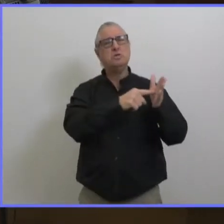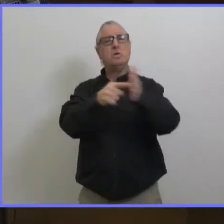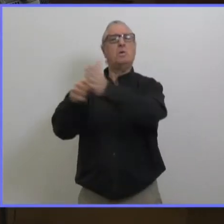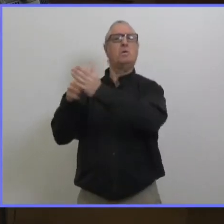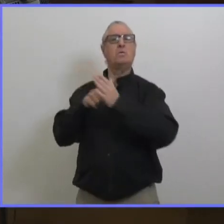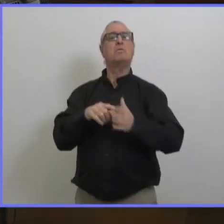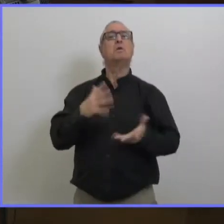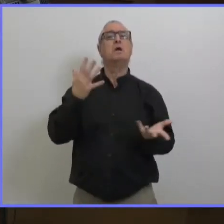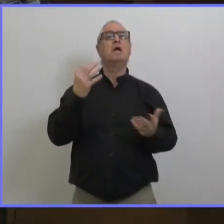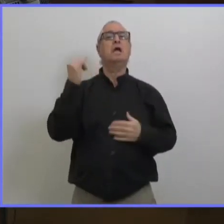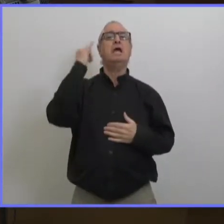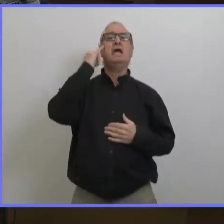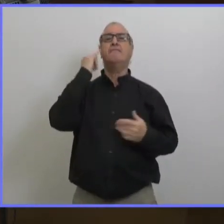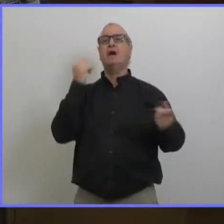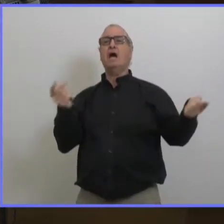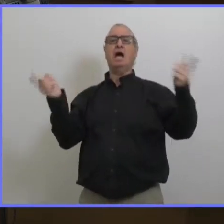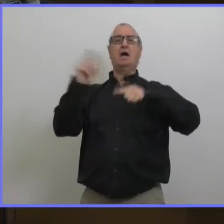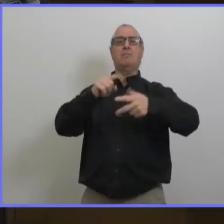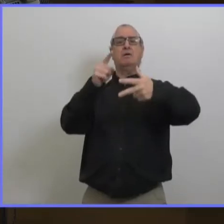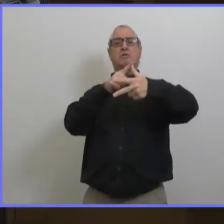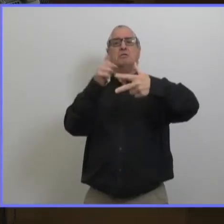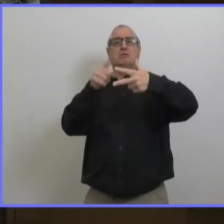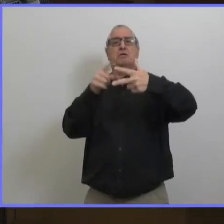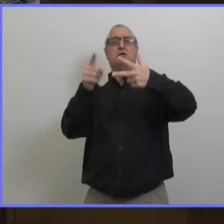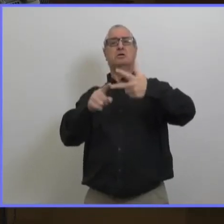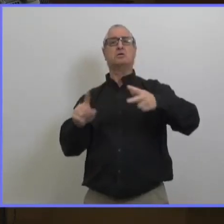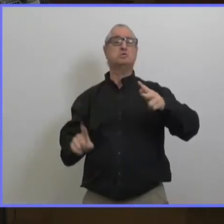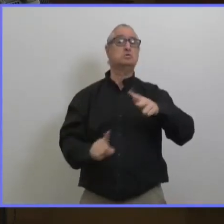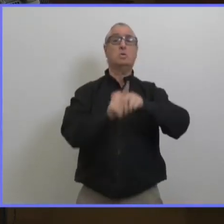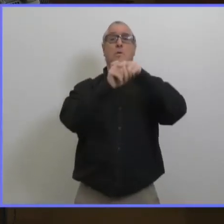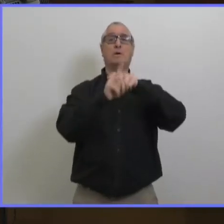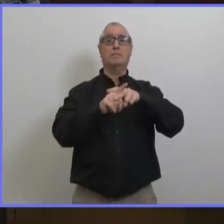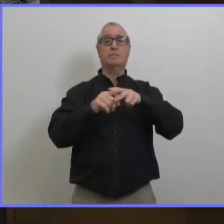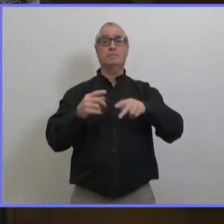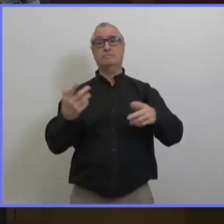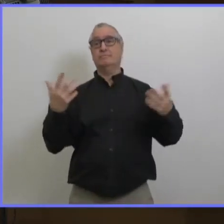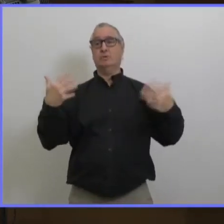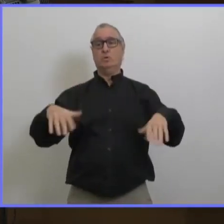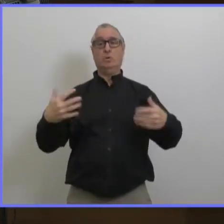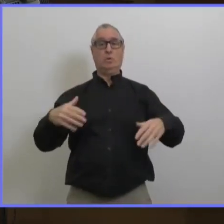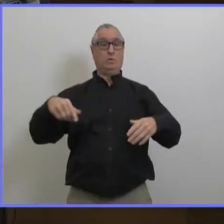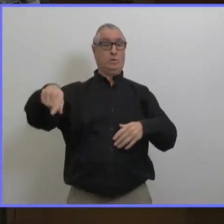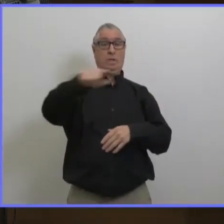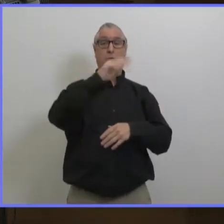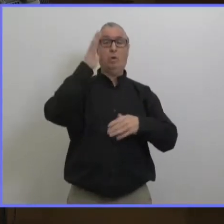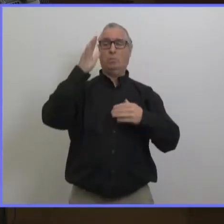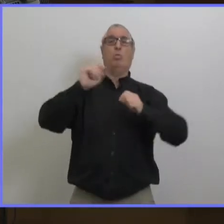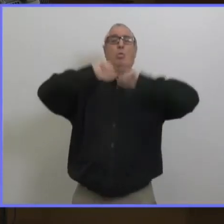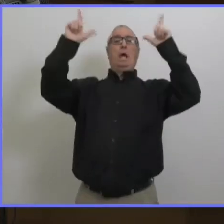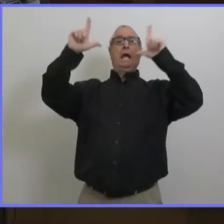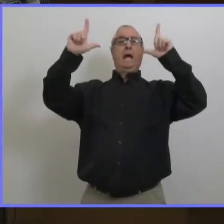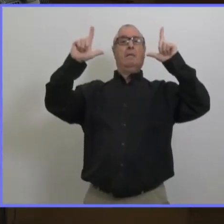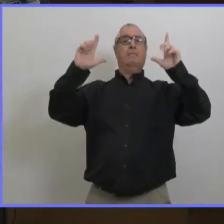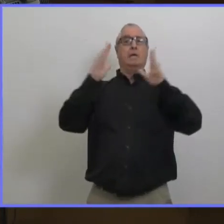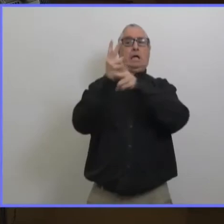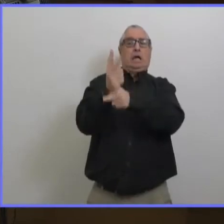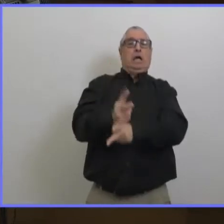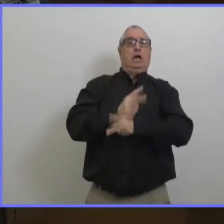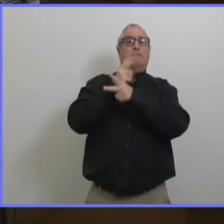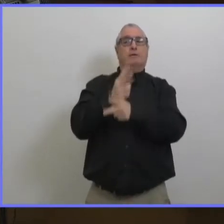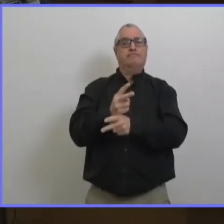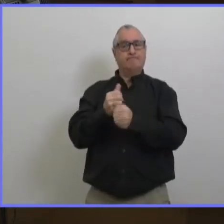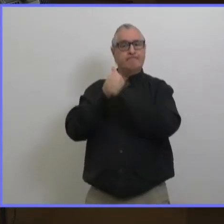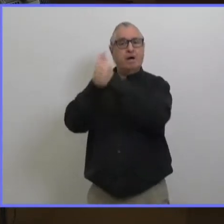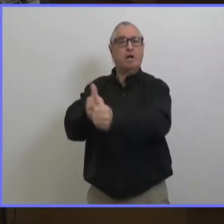choses pouvaient devenir vraiment horrible plutôt que vous parliez de généralité de ce qui pourrait se passer la manière dont la situation